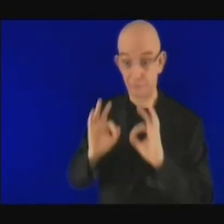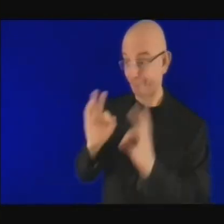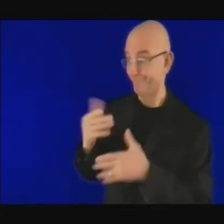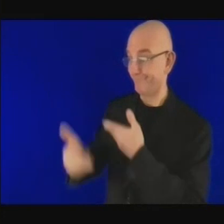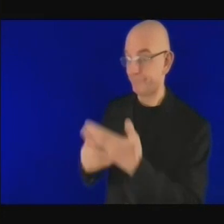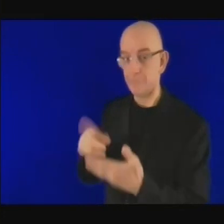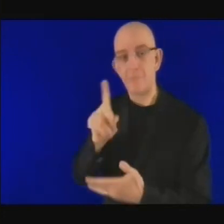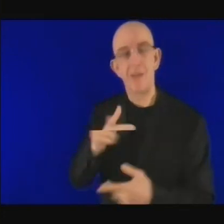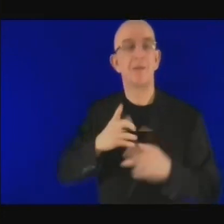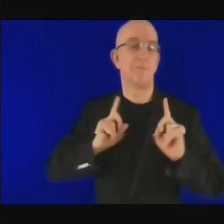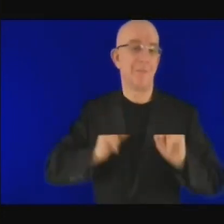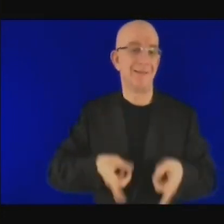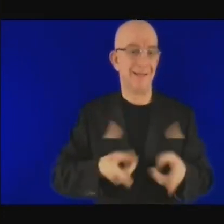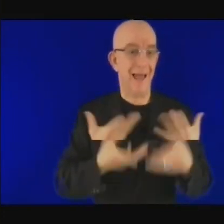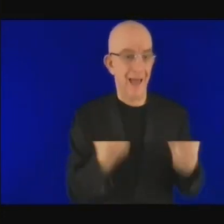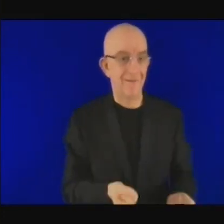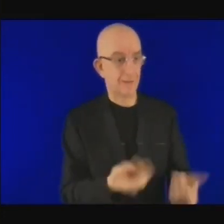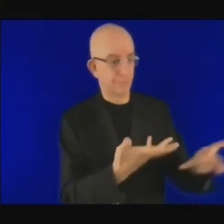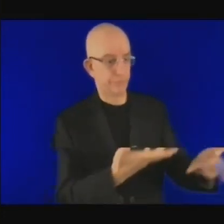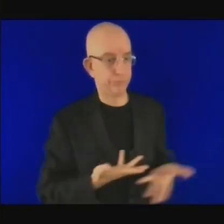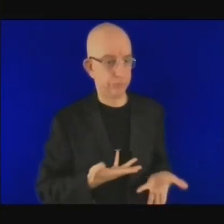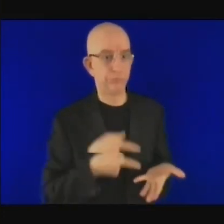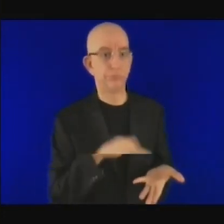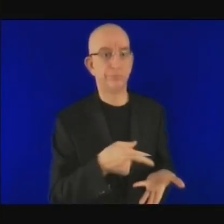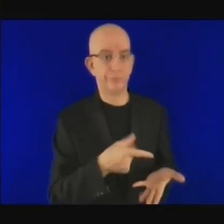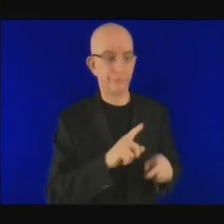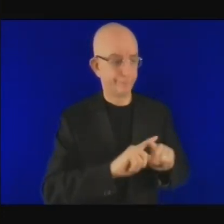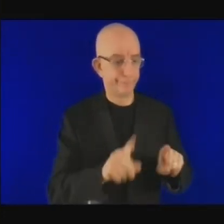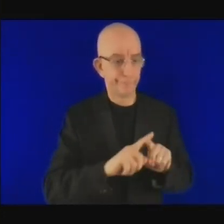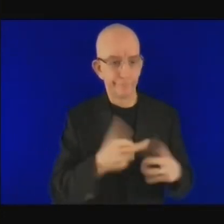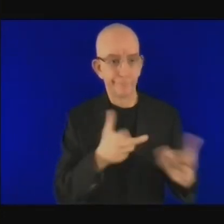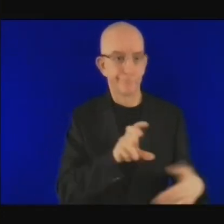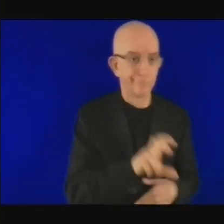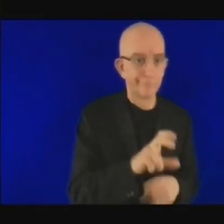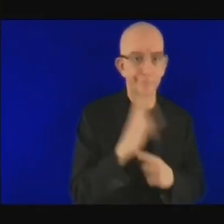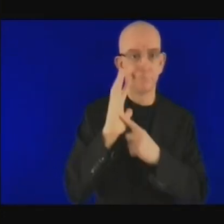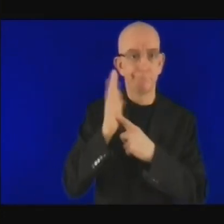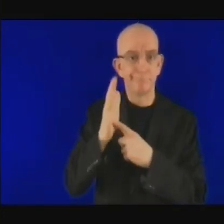est l'élément manquant, le chénon manquant presque.